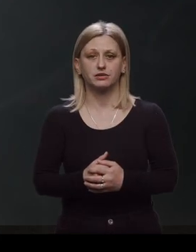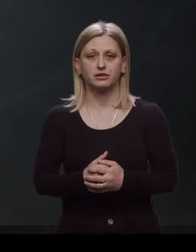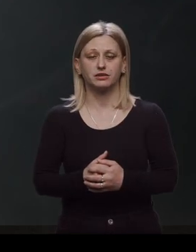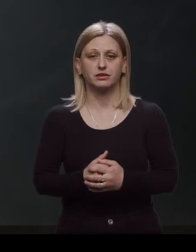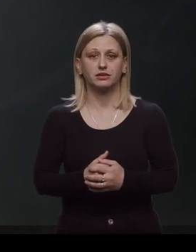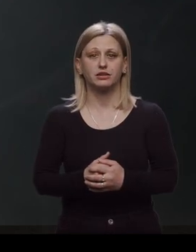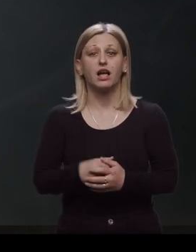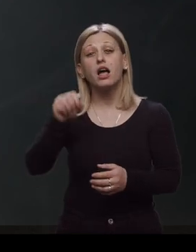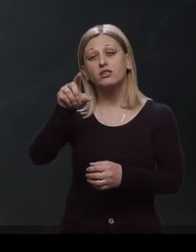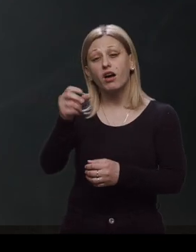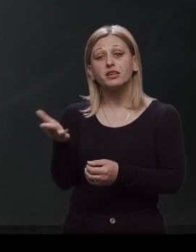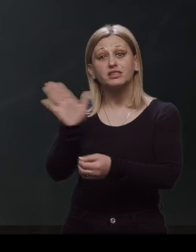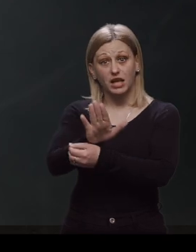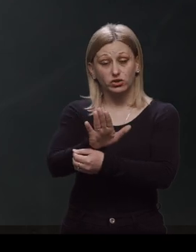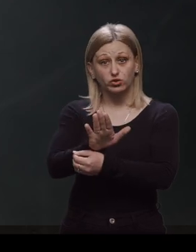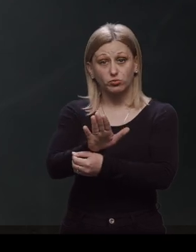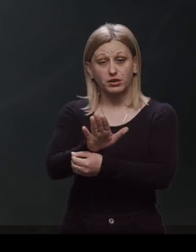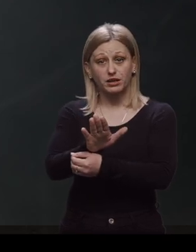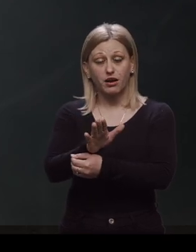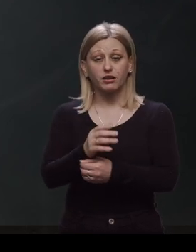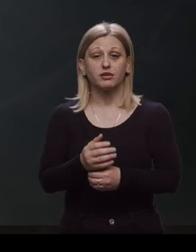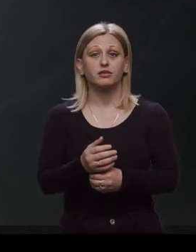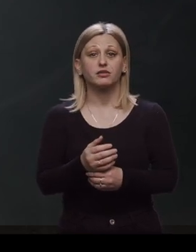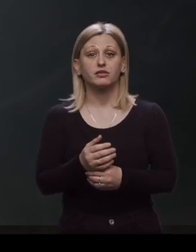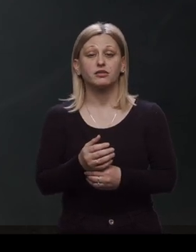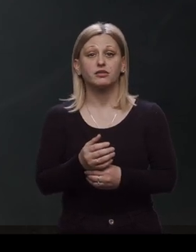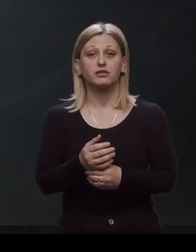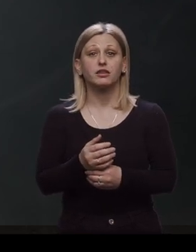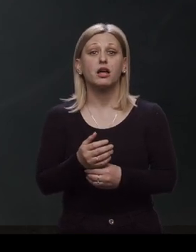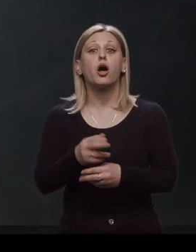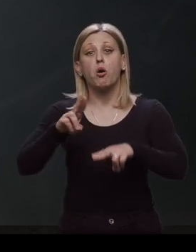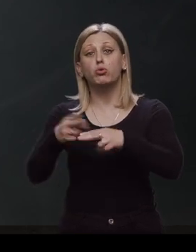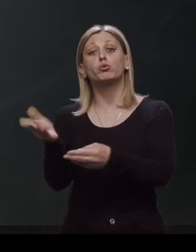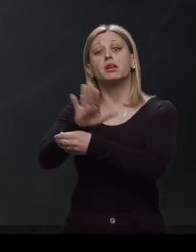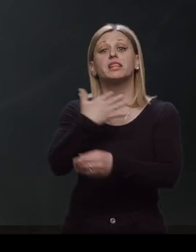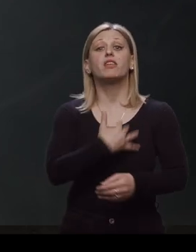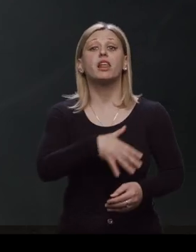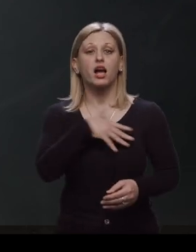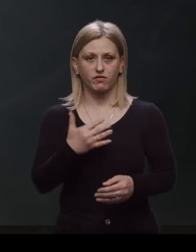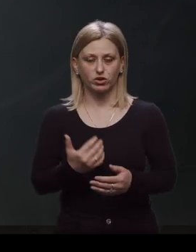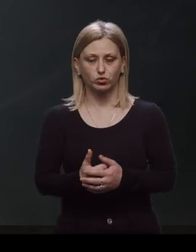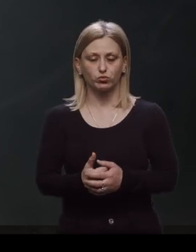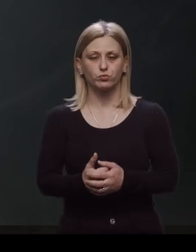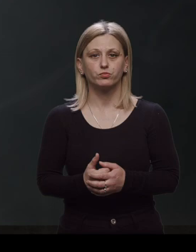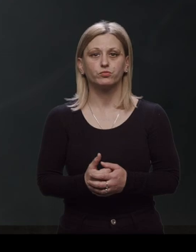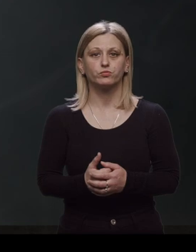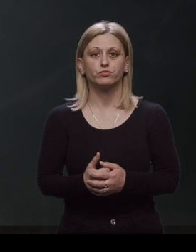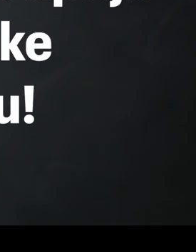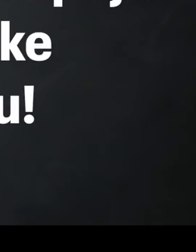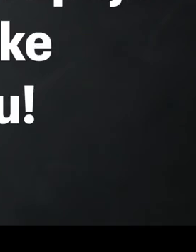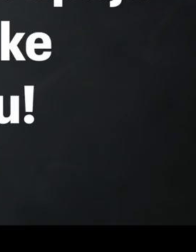Unije, a 12 zastupnika i zastupnica predstavlja će Hrvatske.